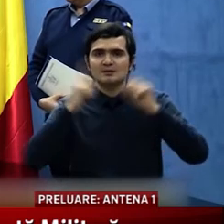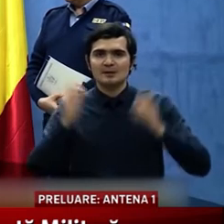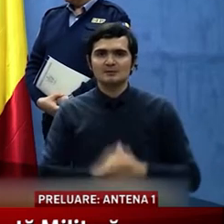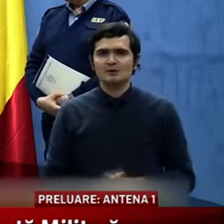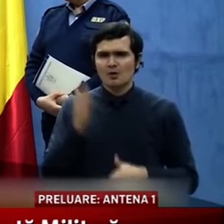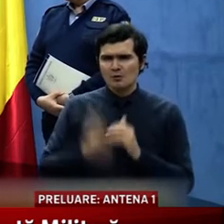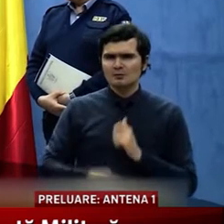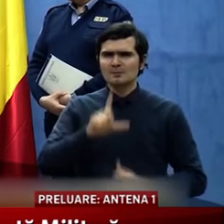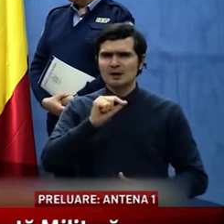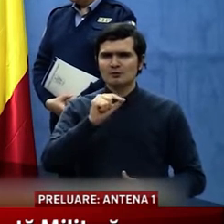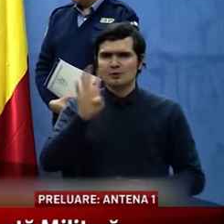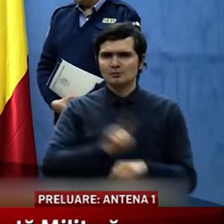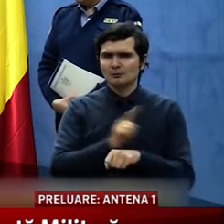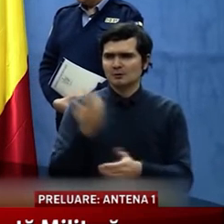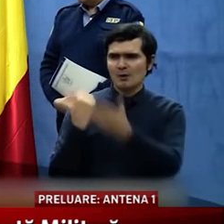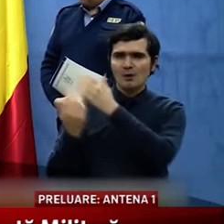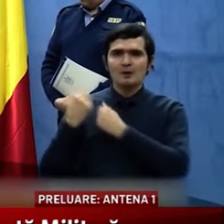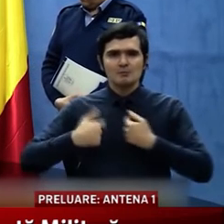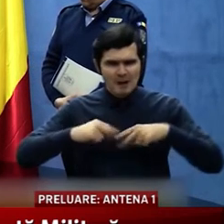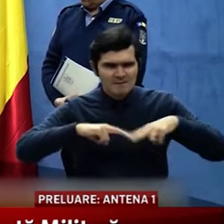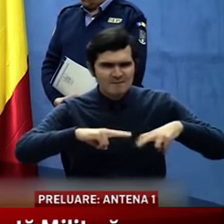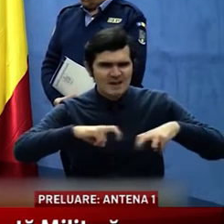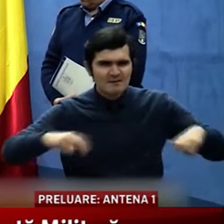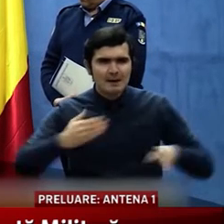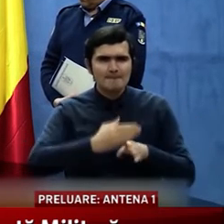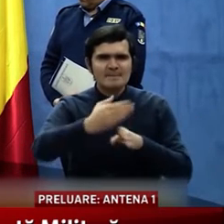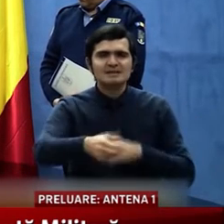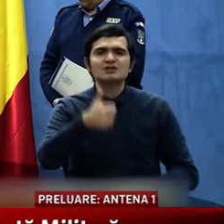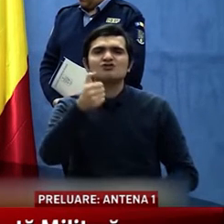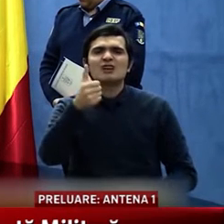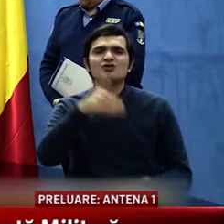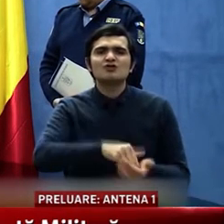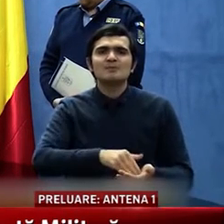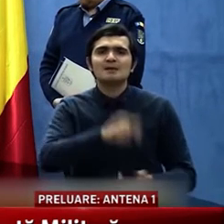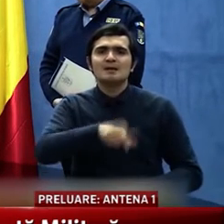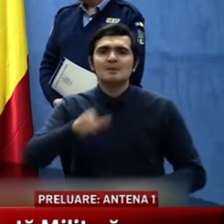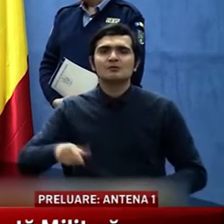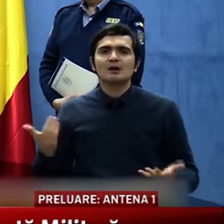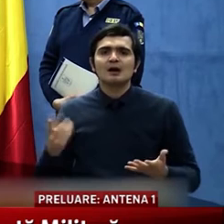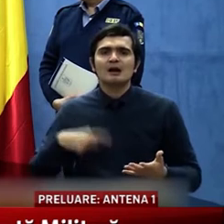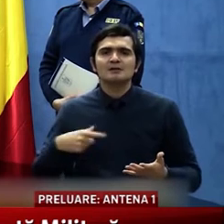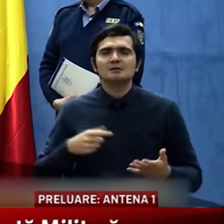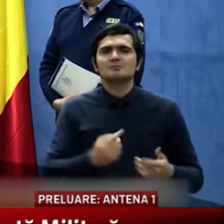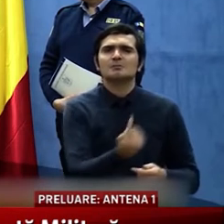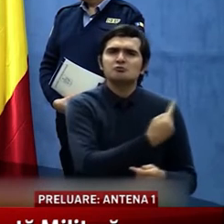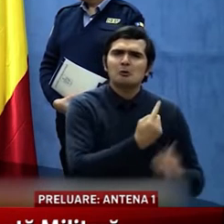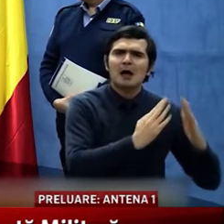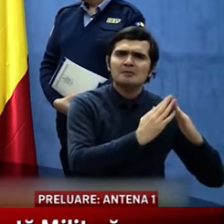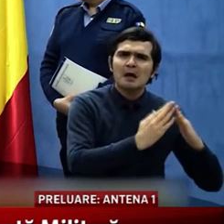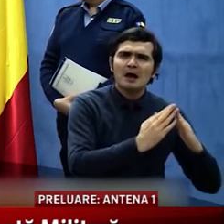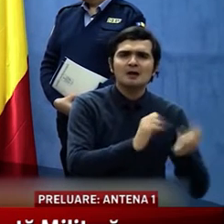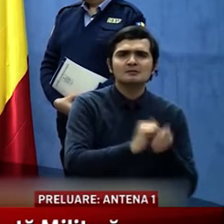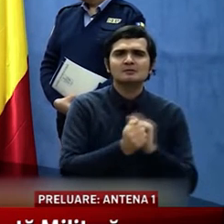În ultimile 24 de ore, au fost verificate peste 60.000 persoane aflate în situația izolării la domiciliu